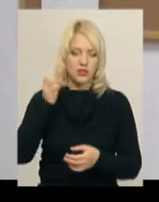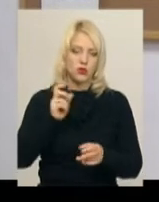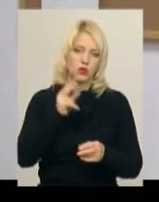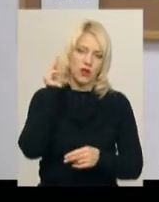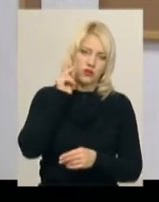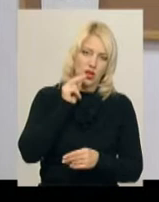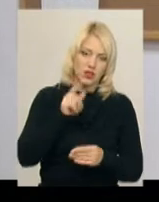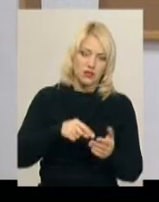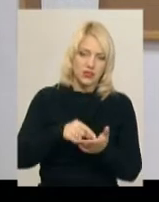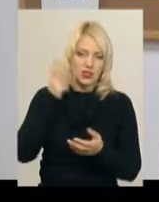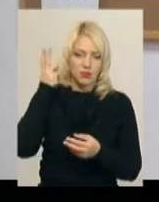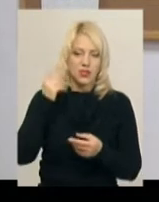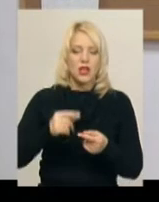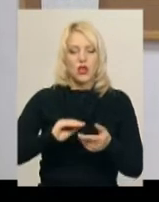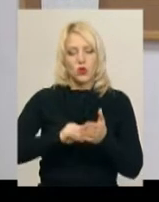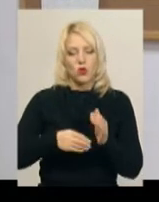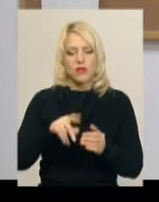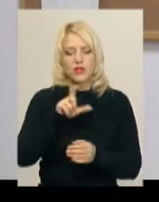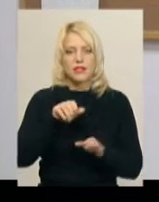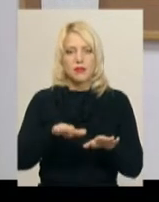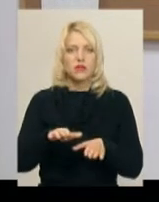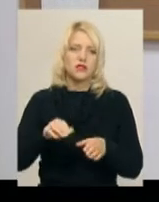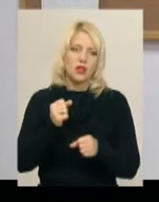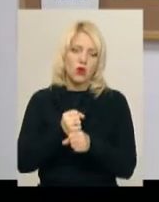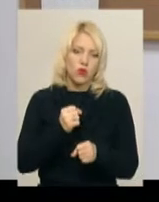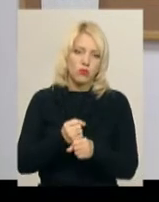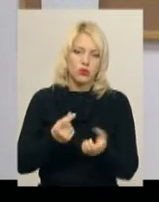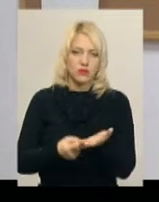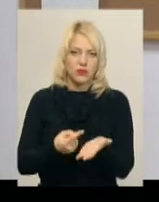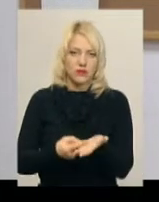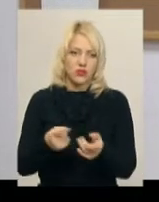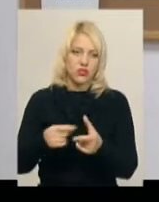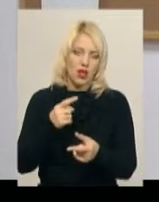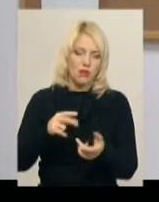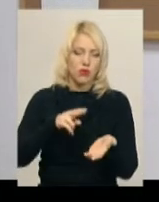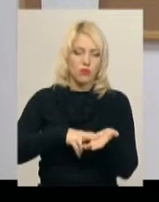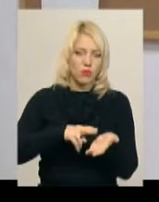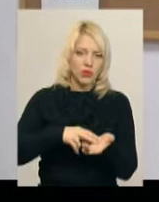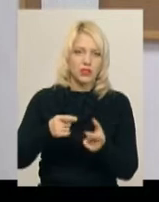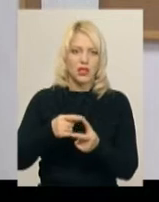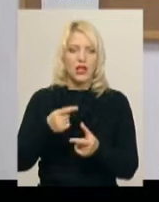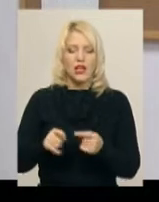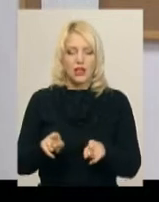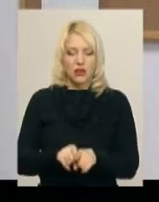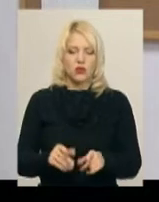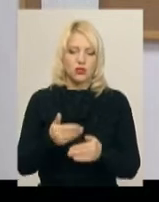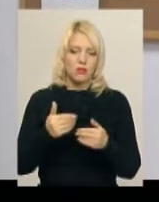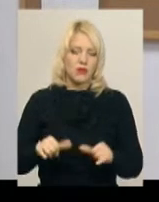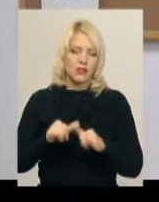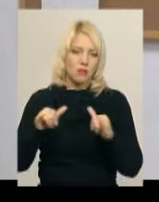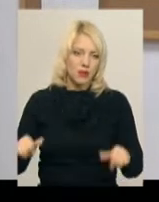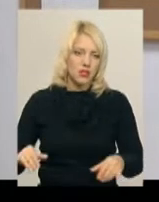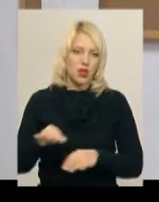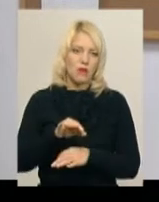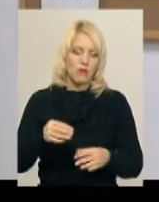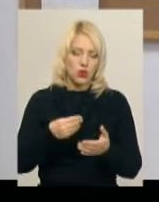відповідно, підтверджено довідками з місця роботи, або довідками з навчанням, або паспортом, пропискою. Також ми збільшили бюджет проєктів, якщо